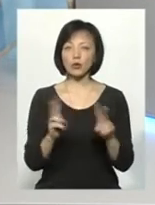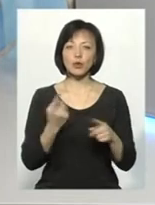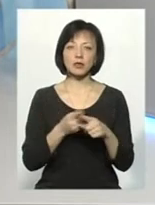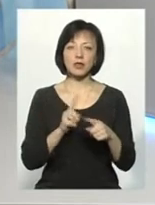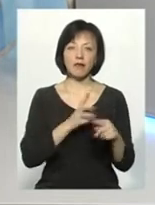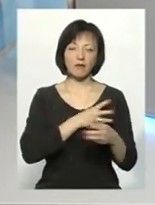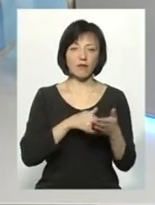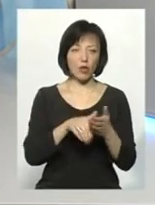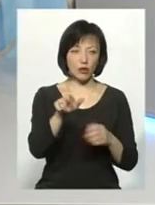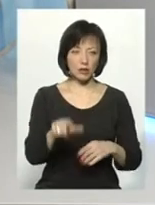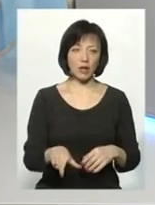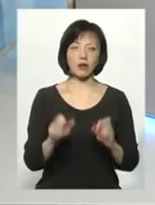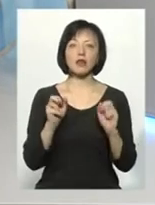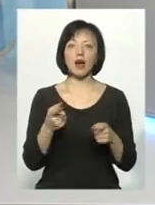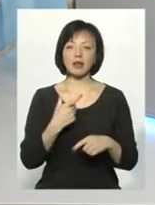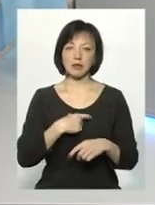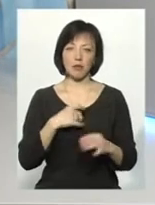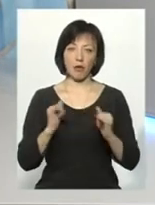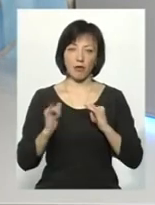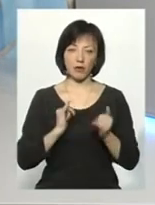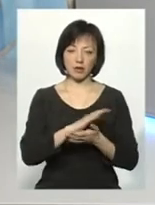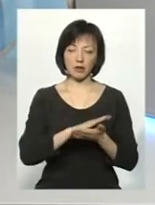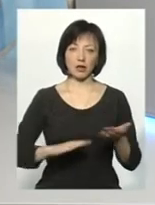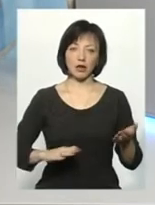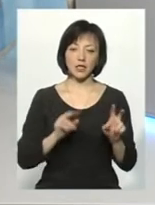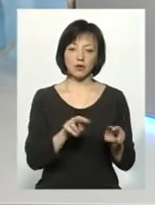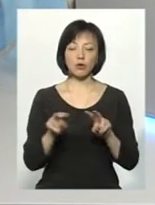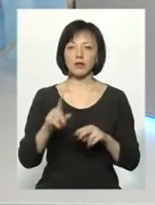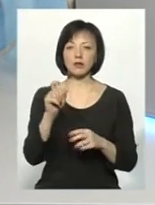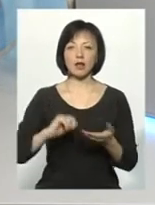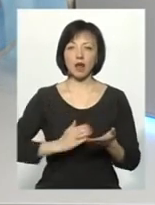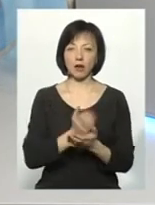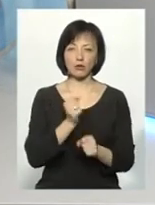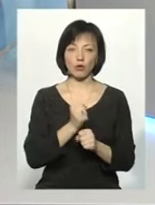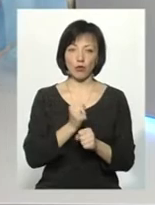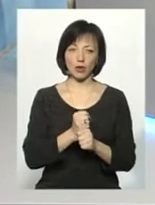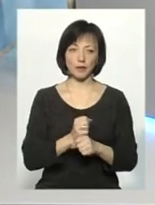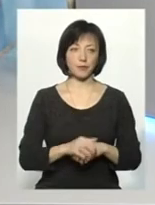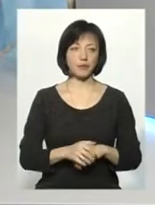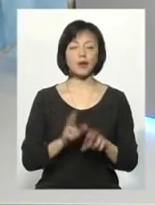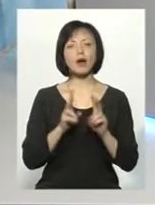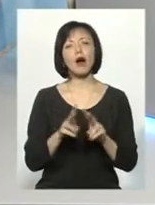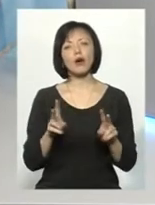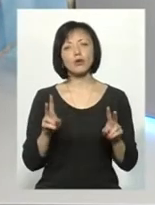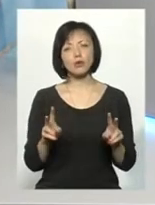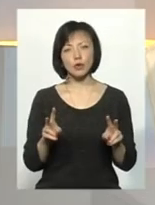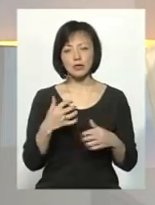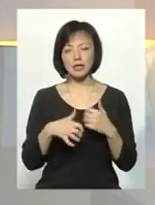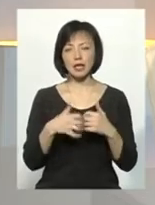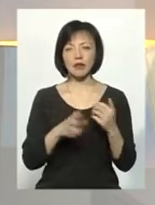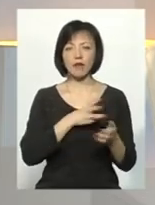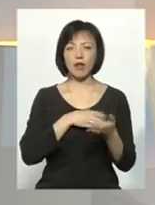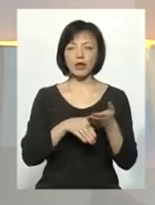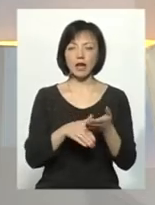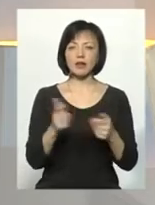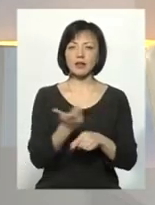волонтер, як він себе поводить і так далі. Тобто слідкувати за якістю роботи волонтерів. А хто, до речі, серед волонтерів